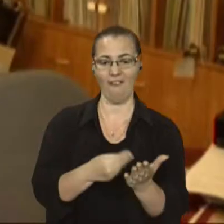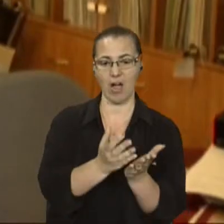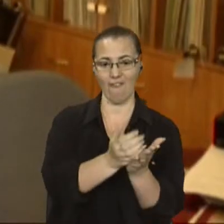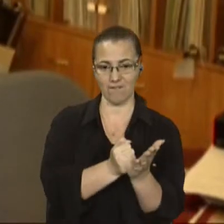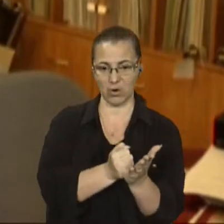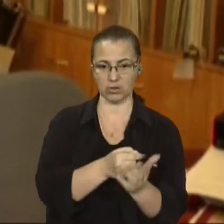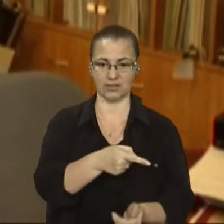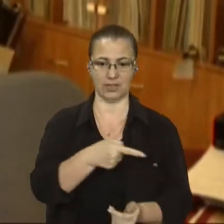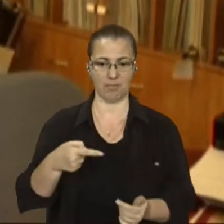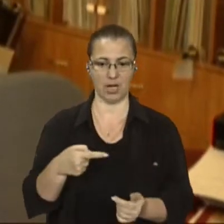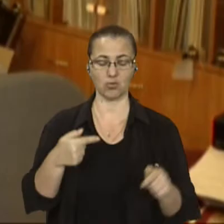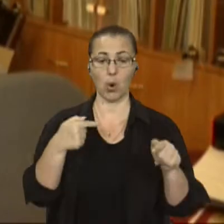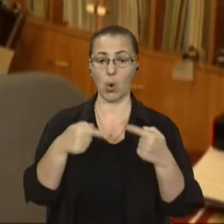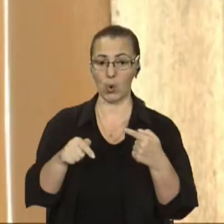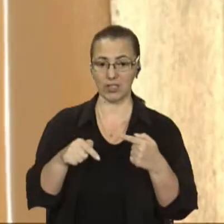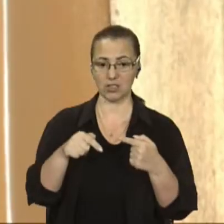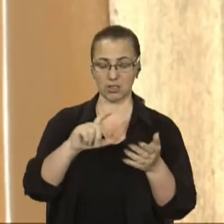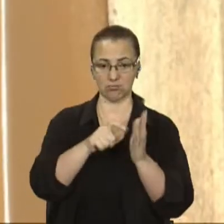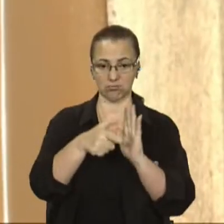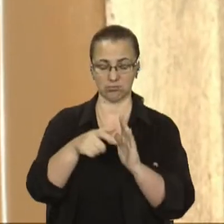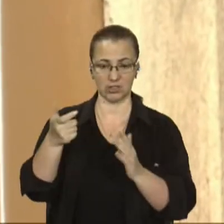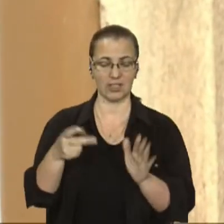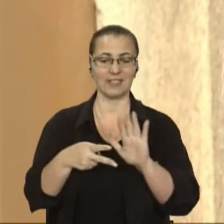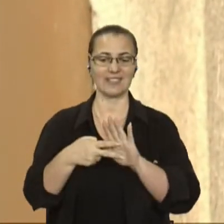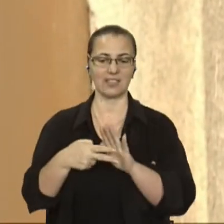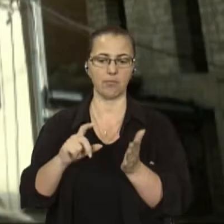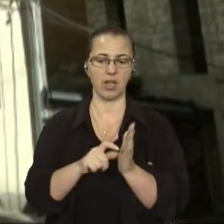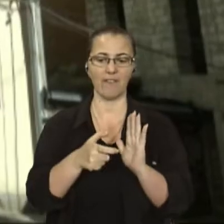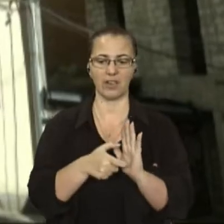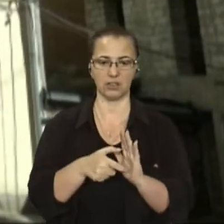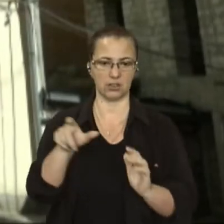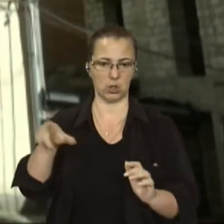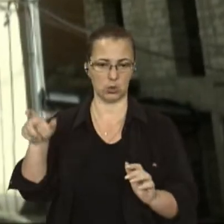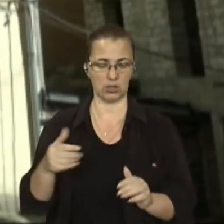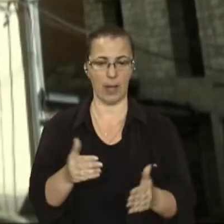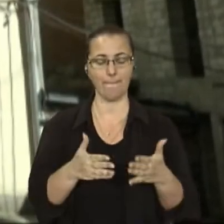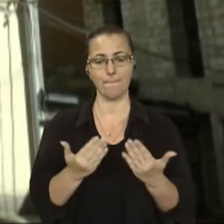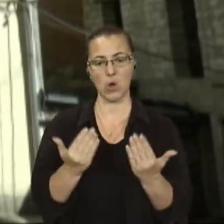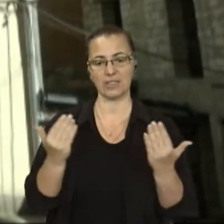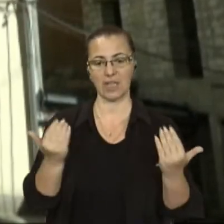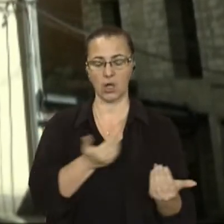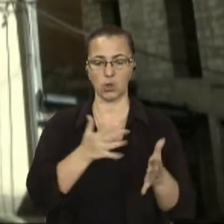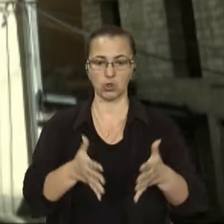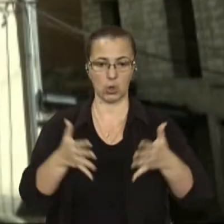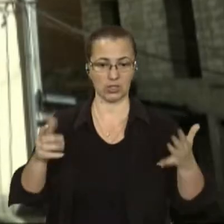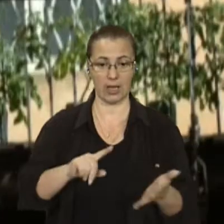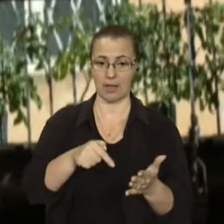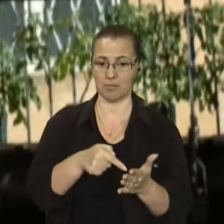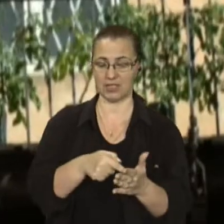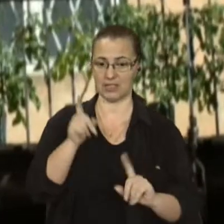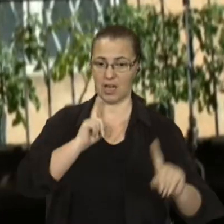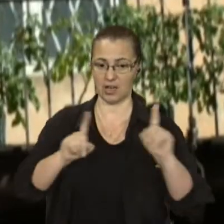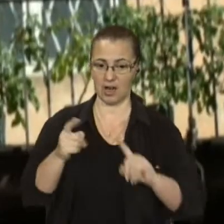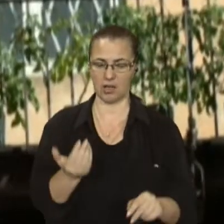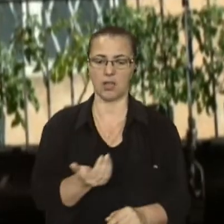першому. Урешті триповерхового будинку – сім житлових квартир. Музей хочуть розширити, і міська рада, який підпорядковує цей музей,